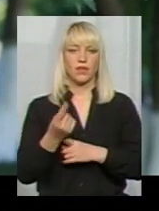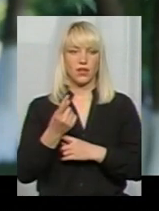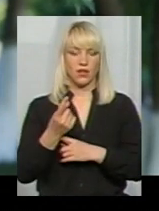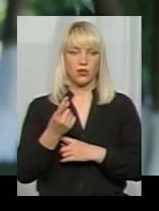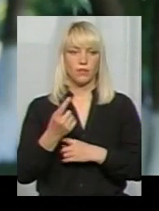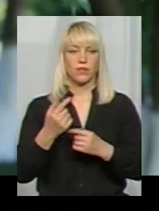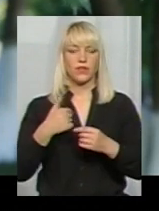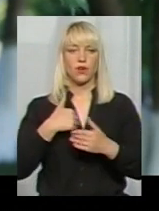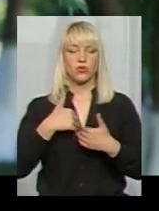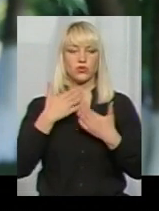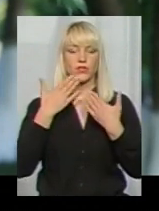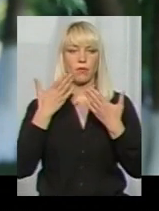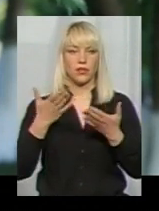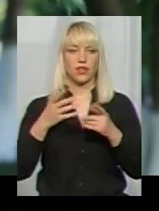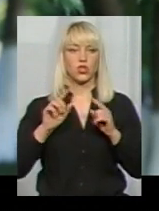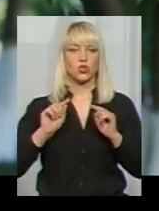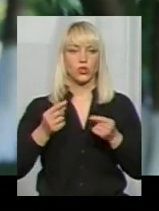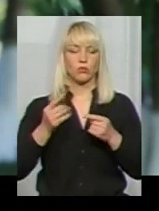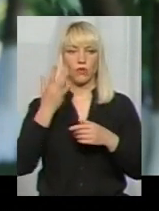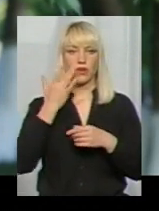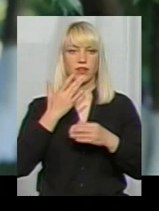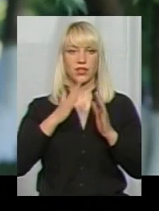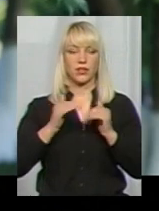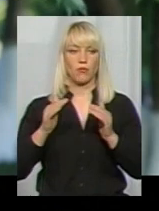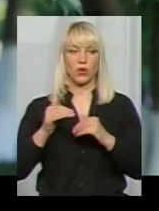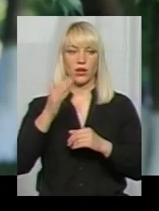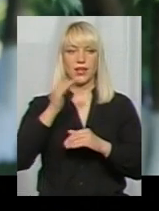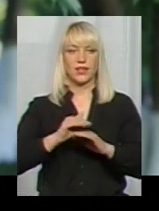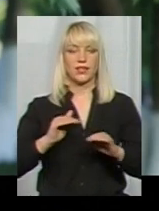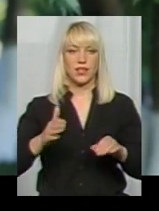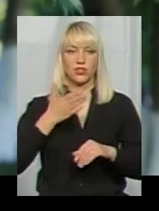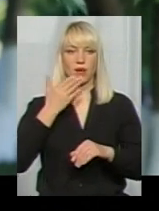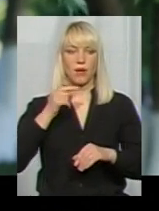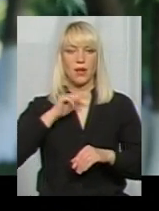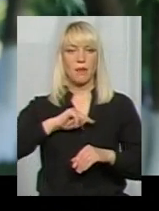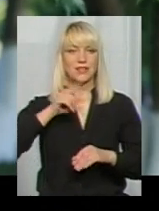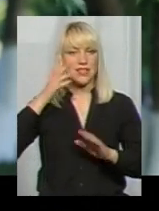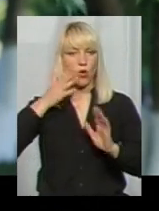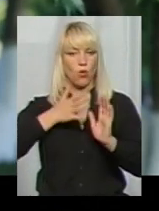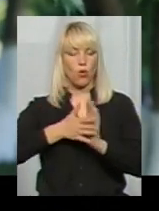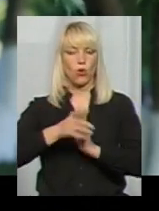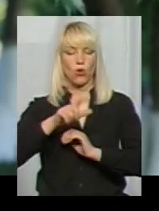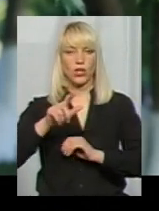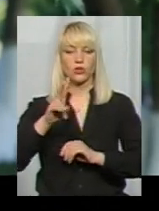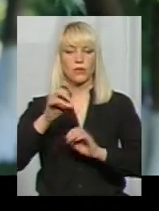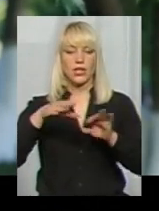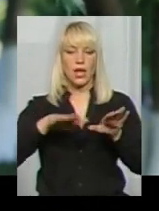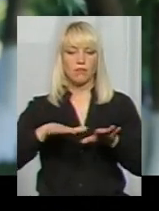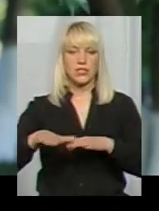Я хочу запитати, чому в літніх таборах дитячих немає психологів, які би могли на місці